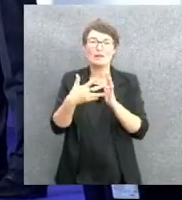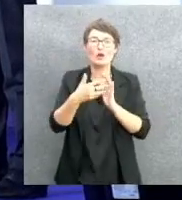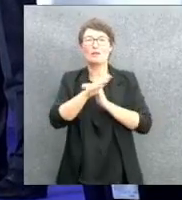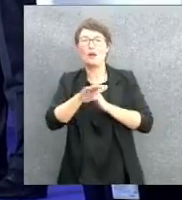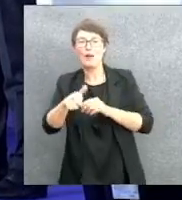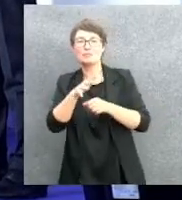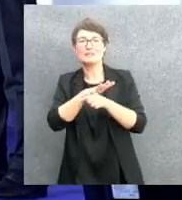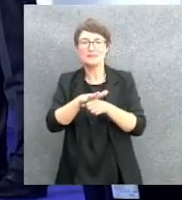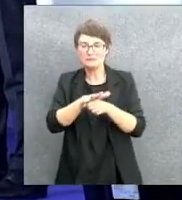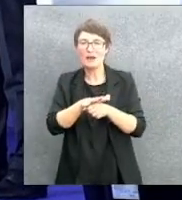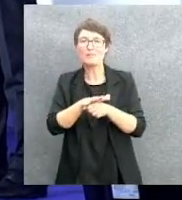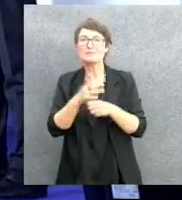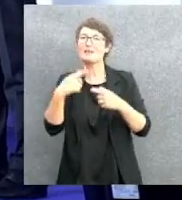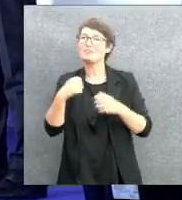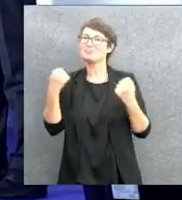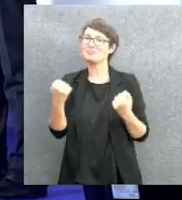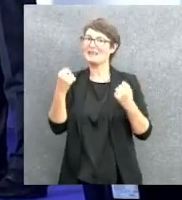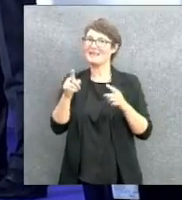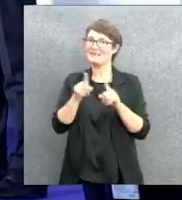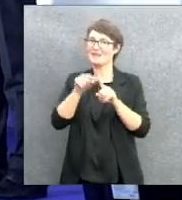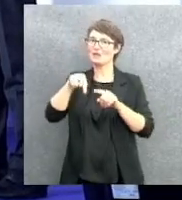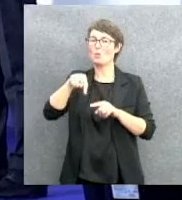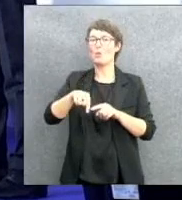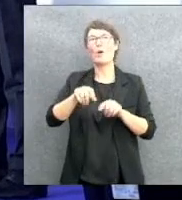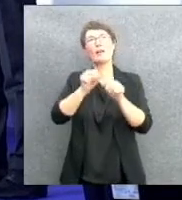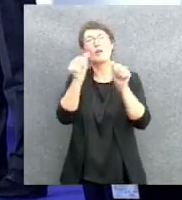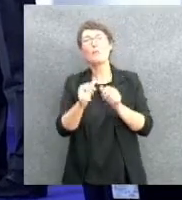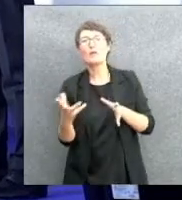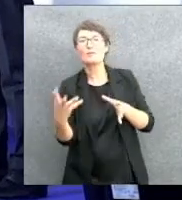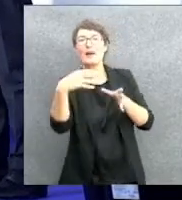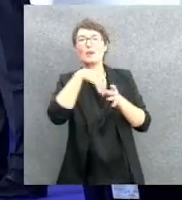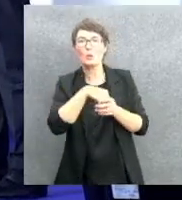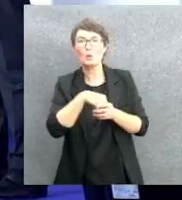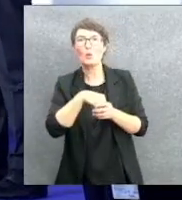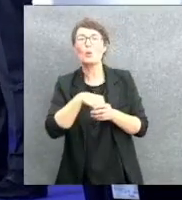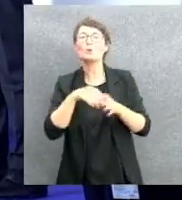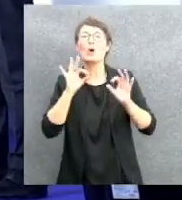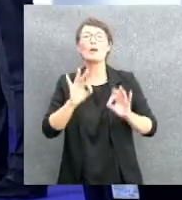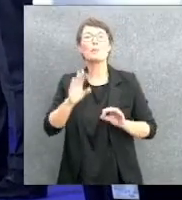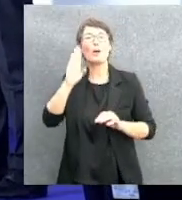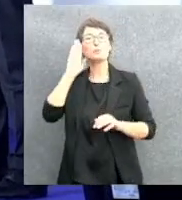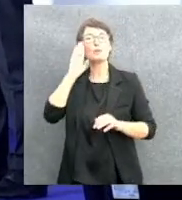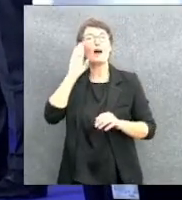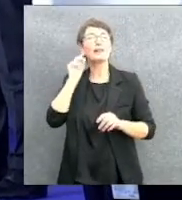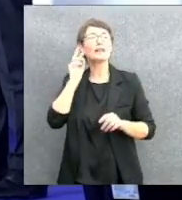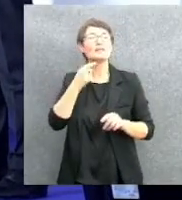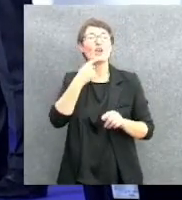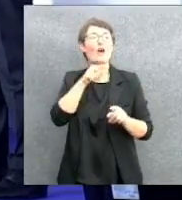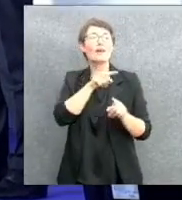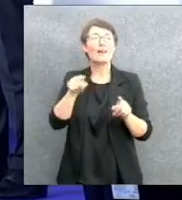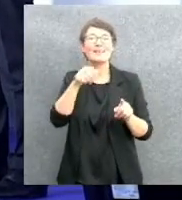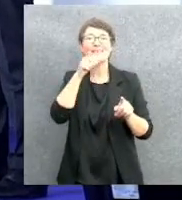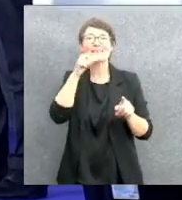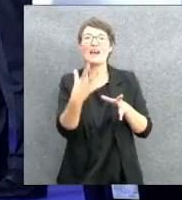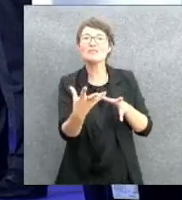Io credo che iniziative come queste, ogni tipo di inclusione, di attenzione soprattutto, a chi ha bisogno innanzitutto di essere accolto,